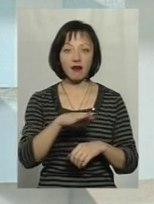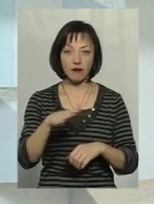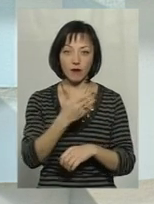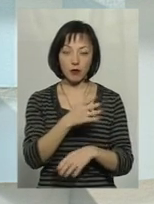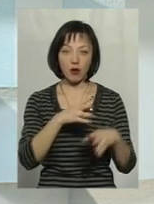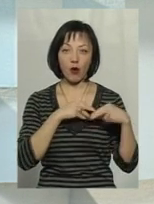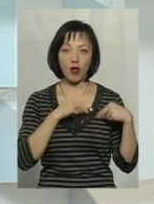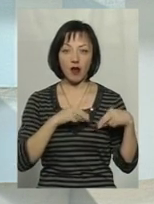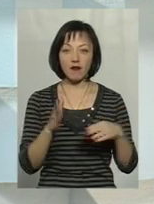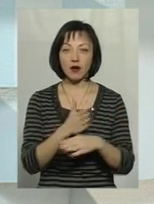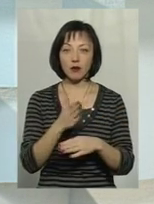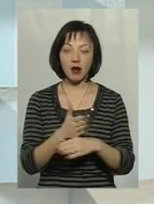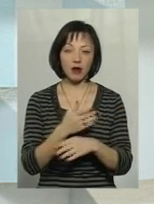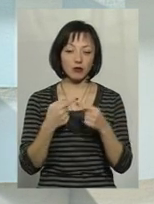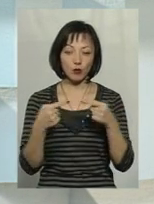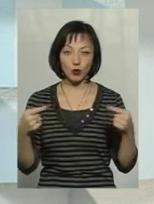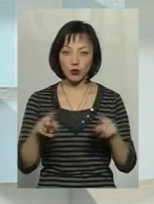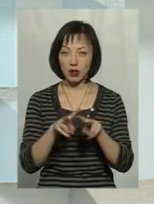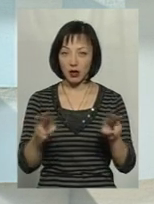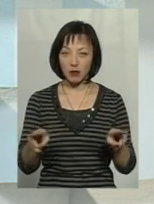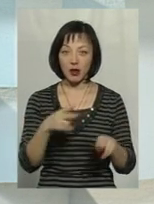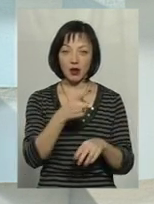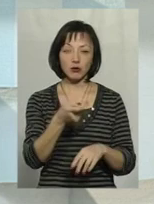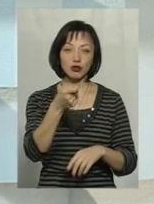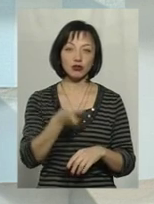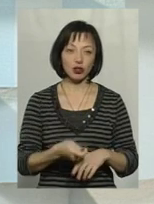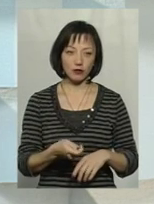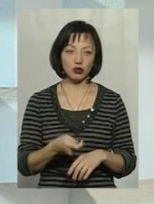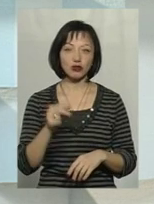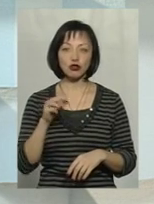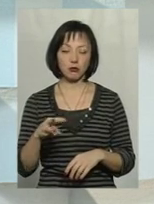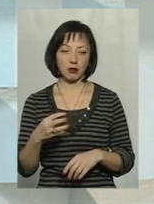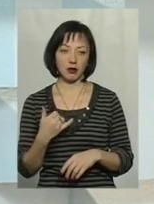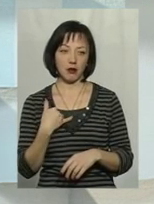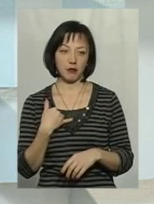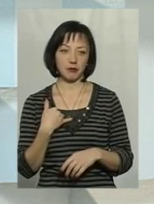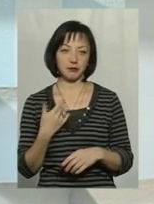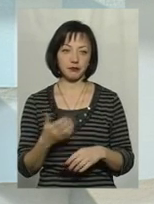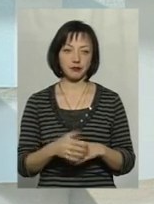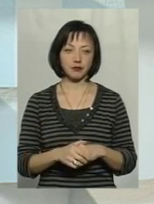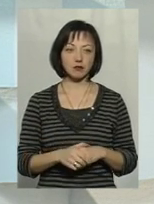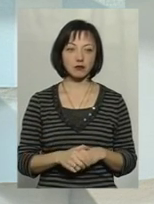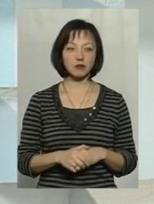колегами, які виробляють ту ж саму продукцію, яка йому входиться значно дешевше. Тому,